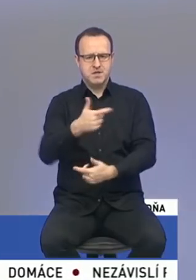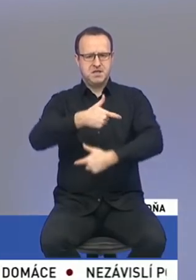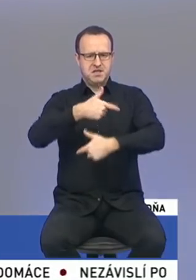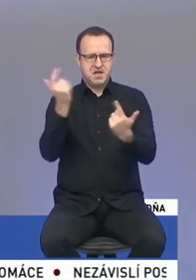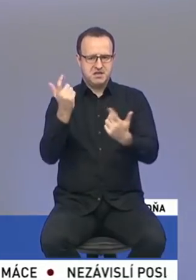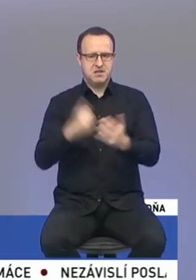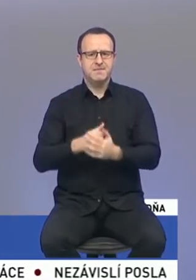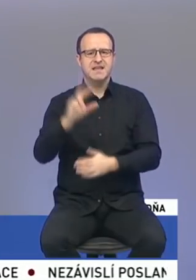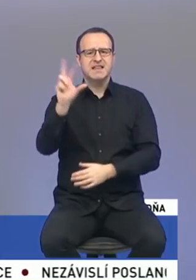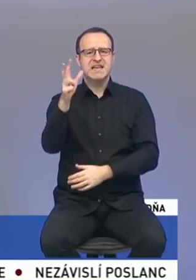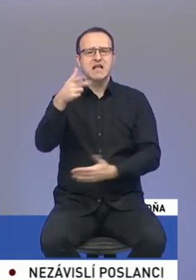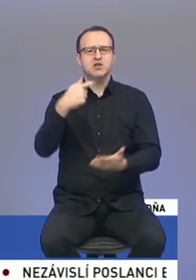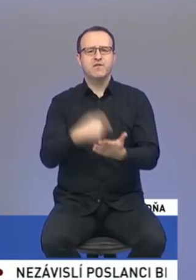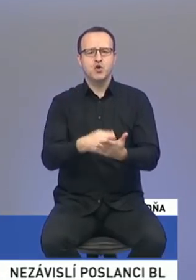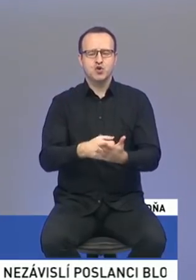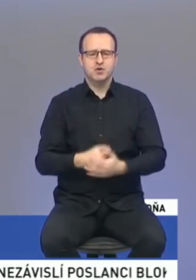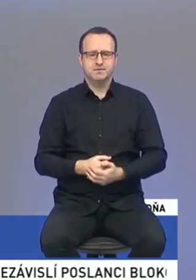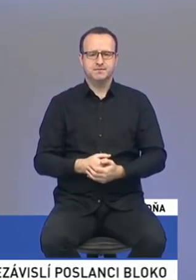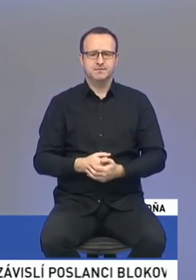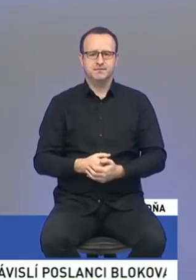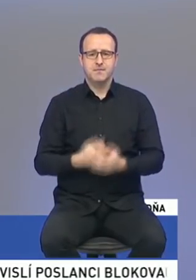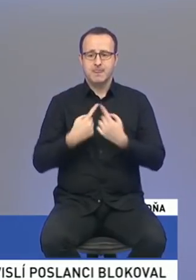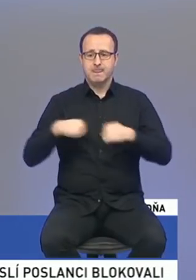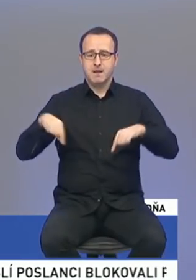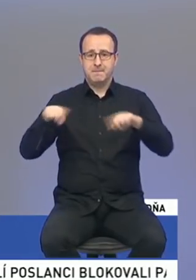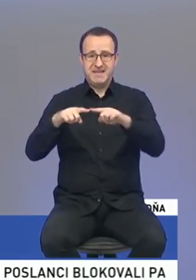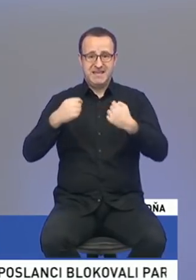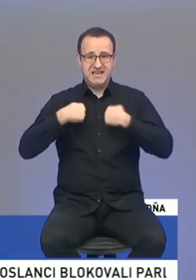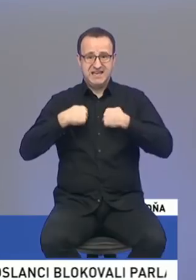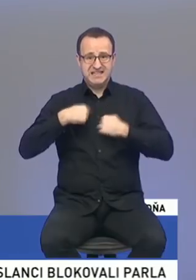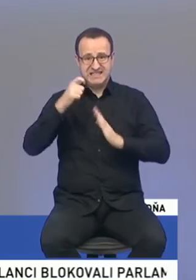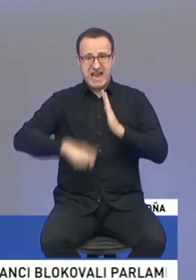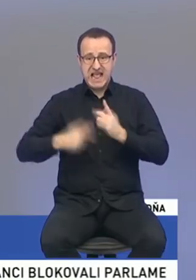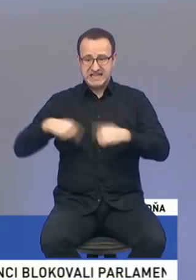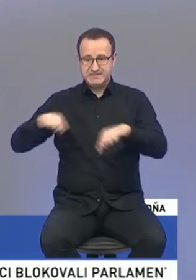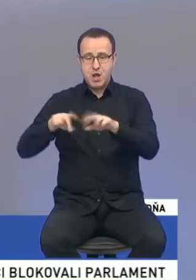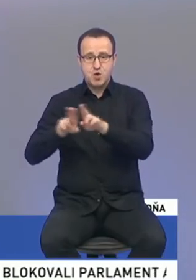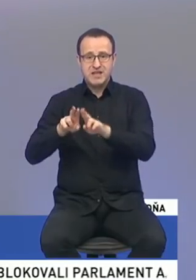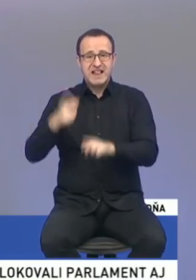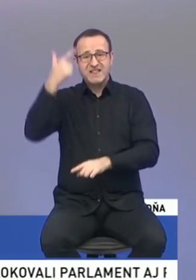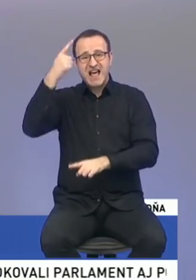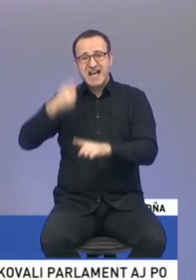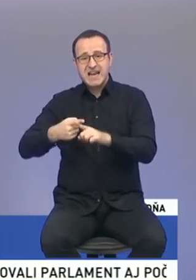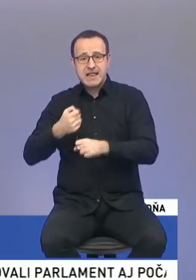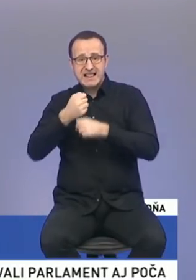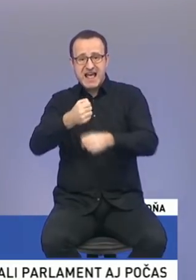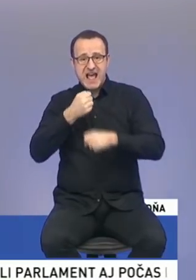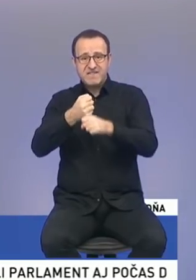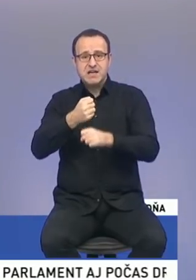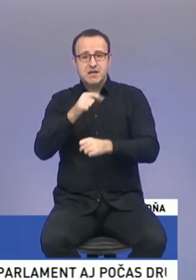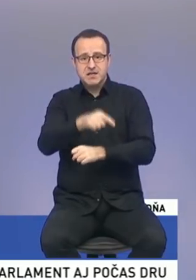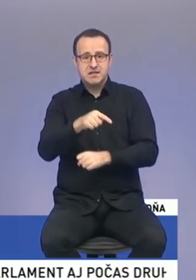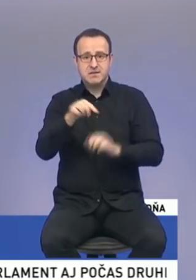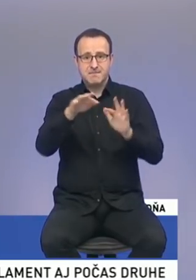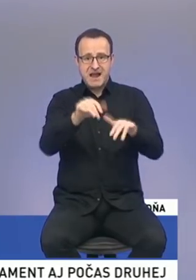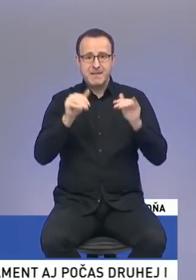13. dôchodku, tak my sme bolo, práve naša strana už dvakrát priniesla do parlamentu návrh zákona na to, aby sa